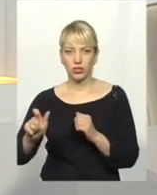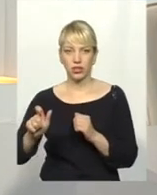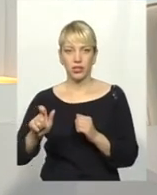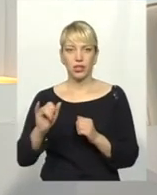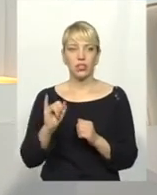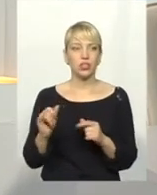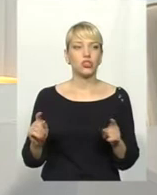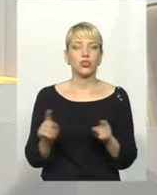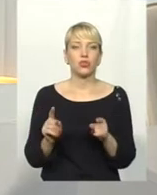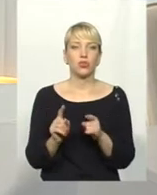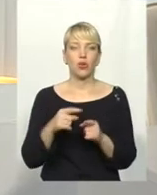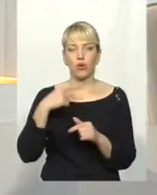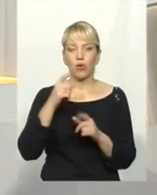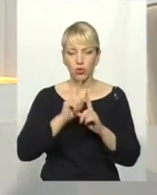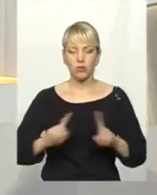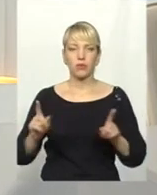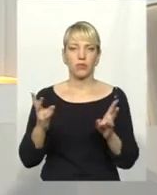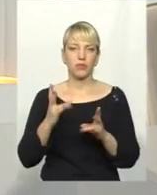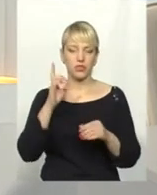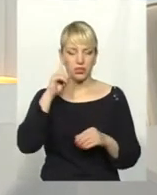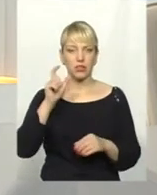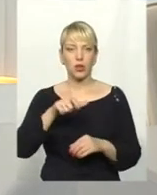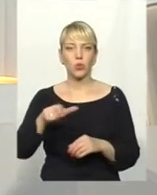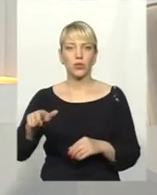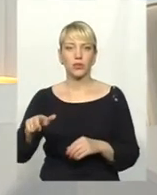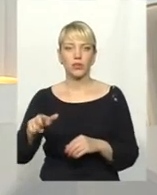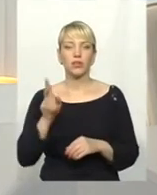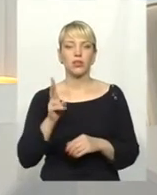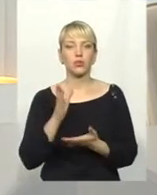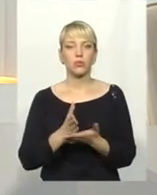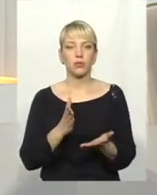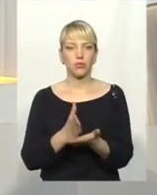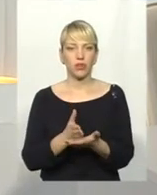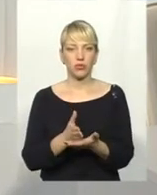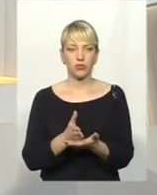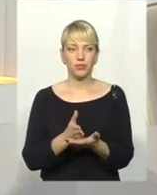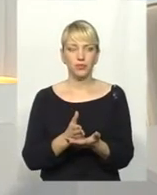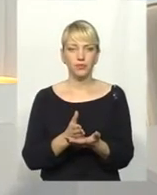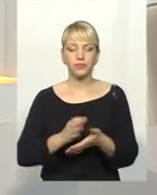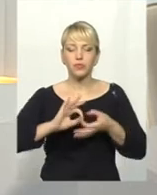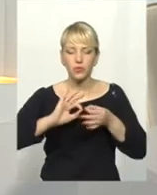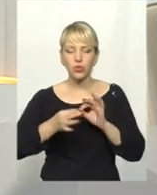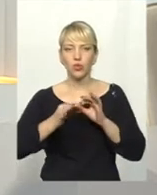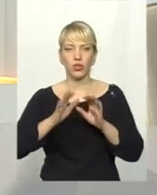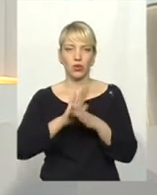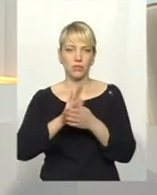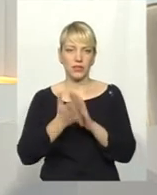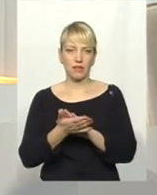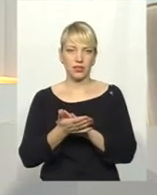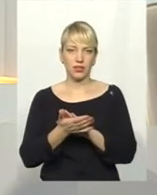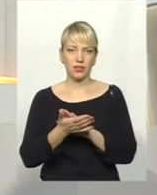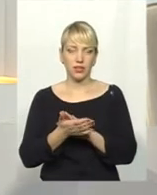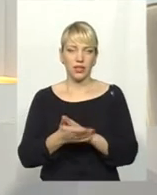що особливо мають знати люди, які перебувають в скрутних обставинах, в